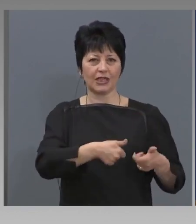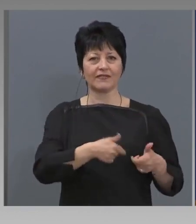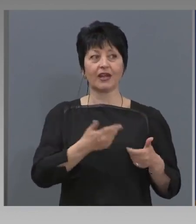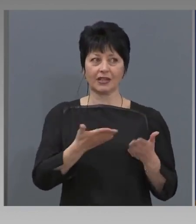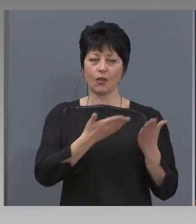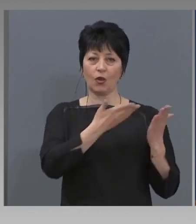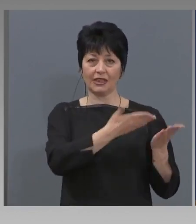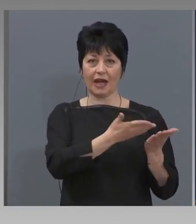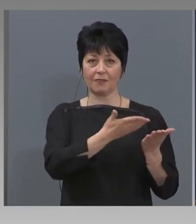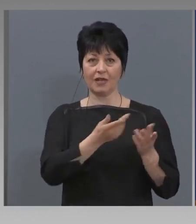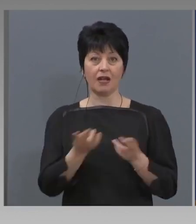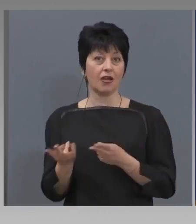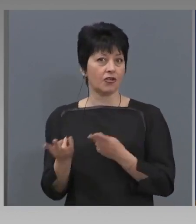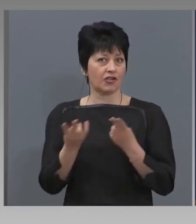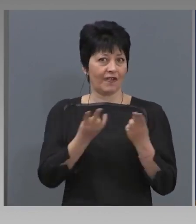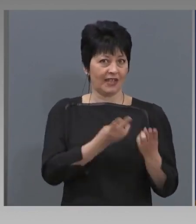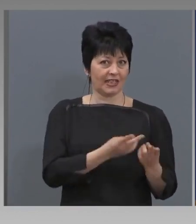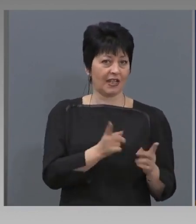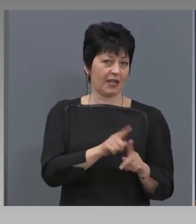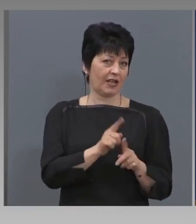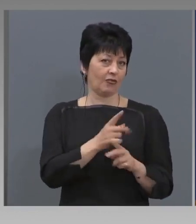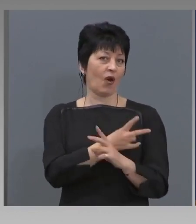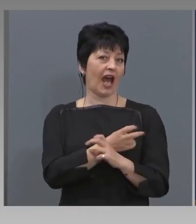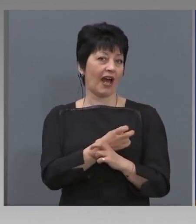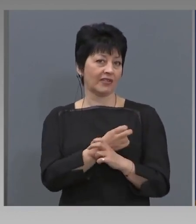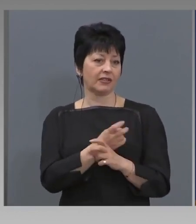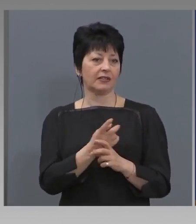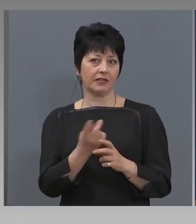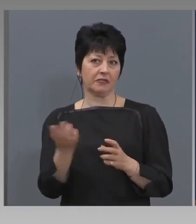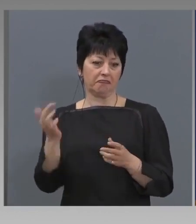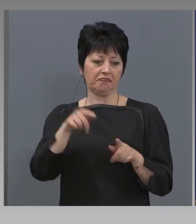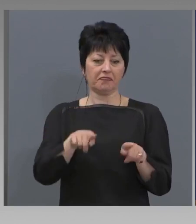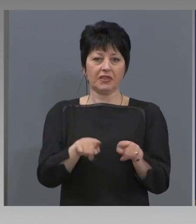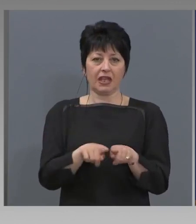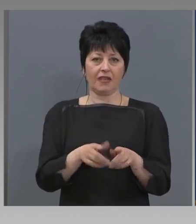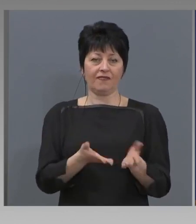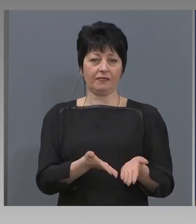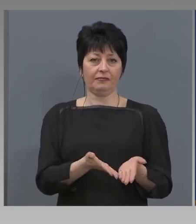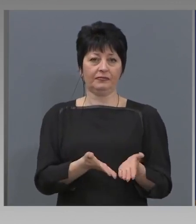Ще внесеме както Австрия от чужбина такива. Или